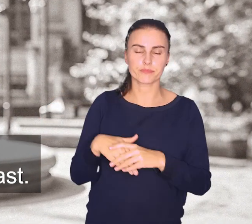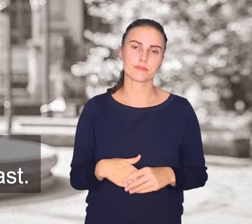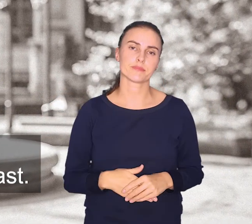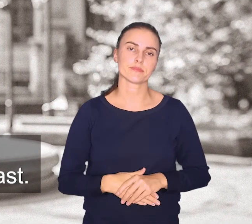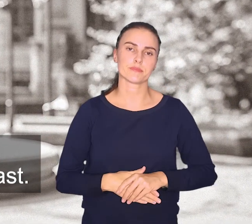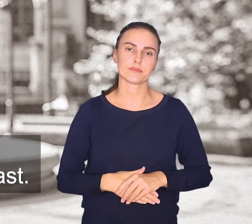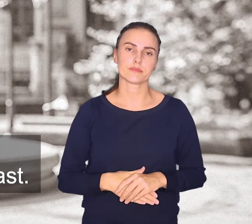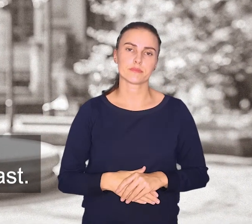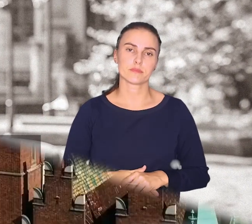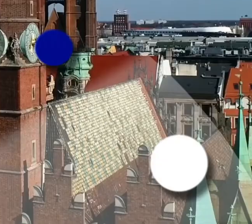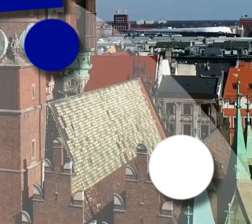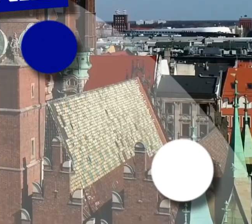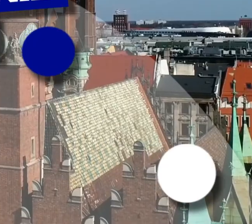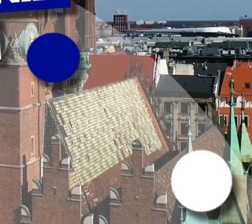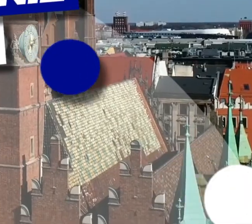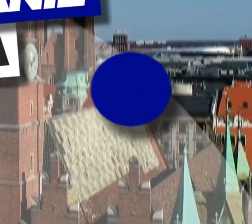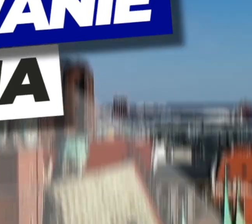czy Google Podcasts.